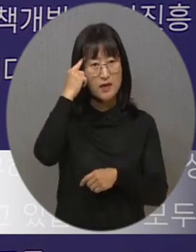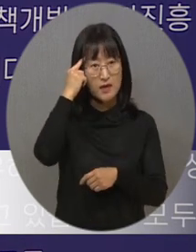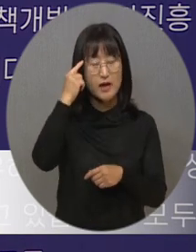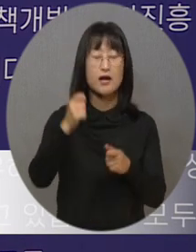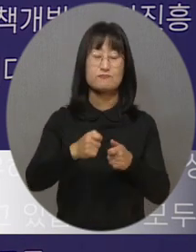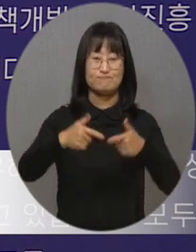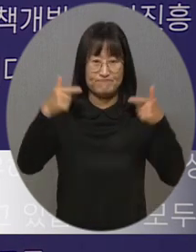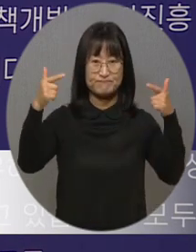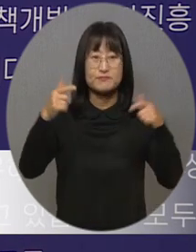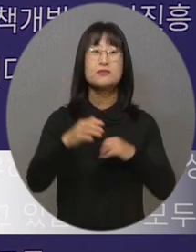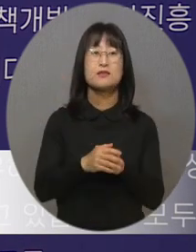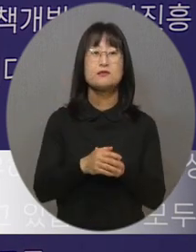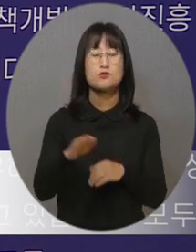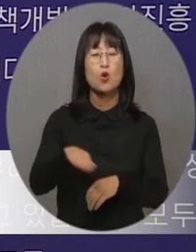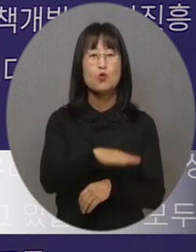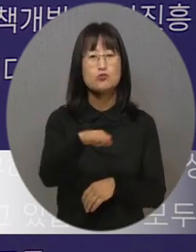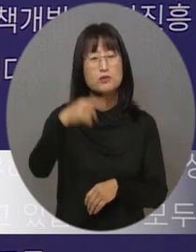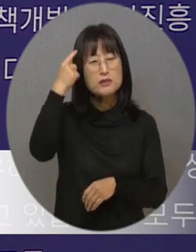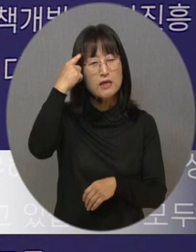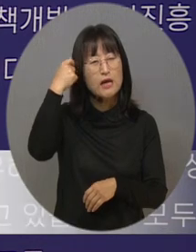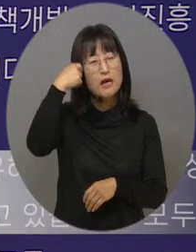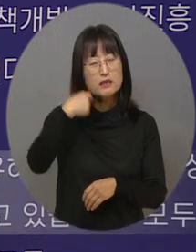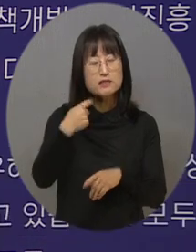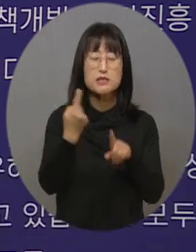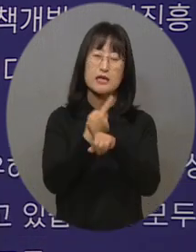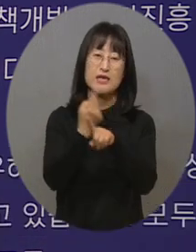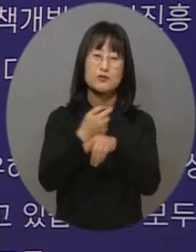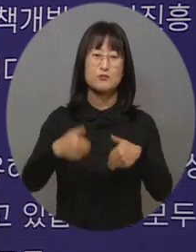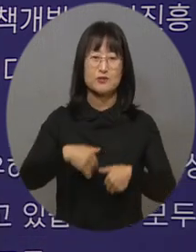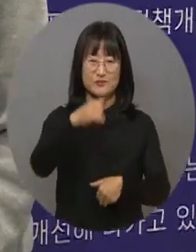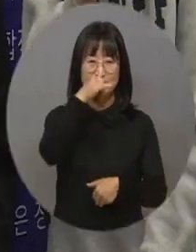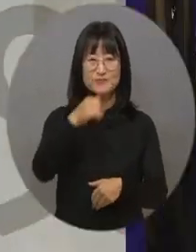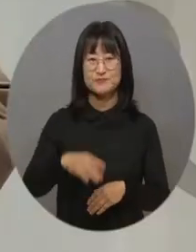시민적인 의식이 개선됐으면 좋겠습니다.